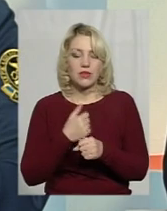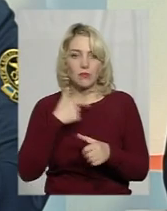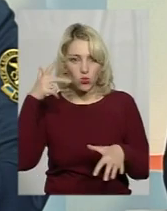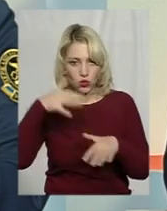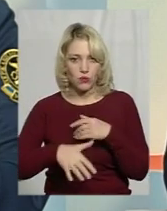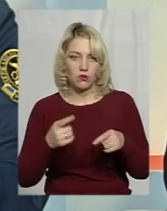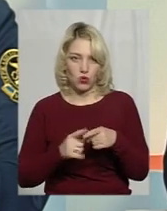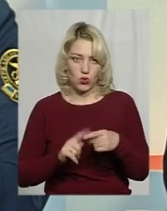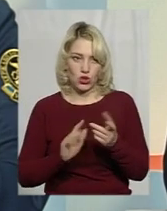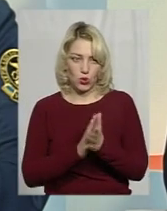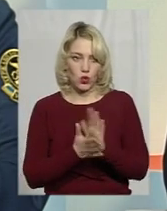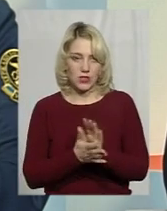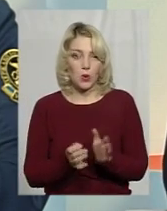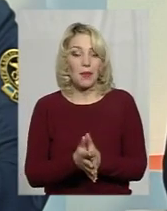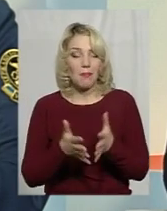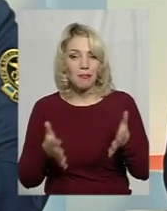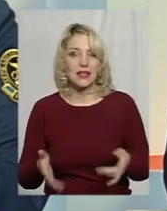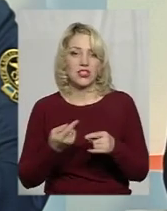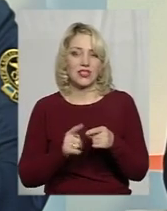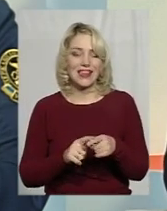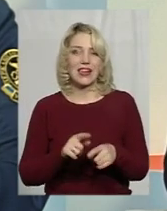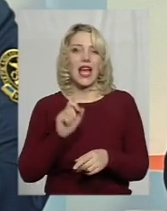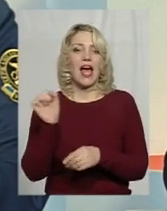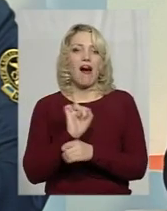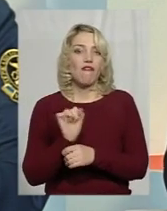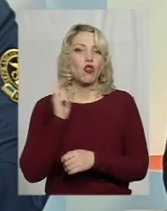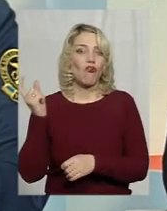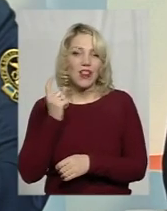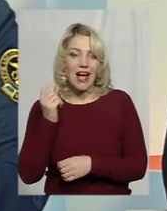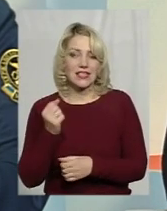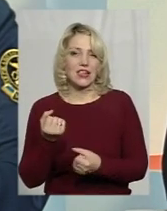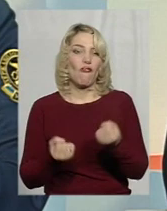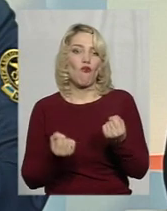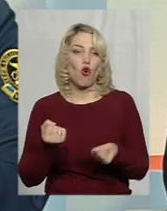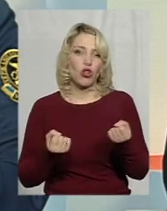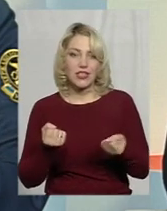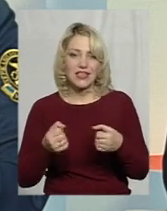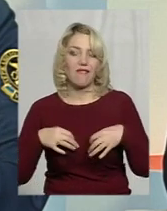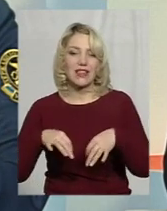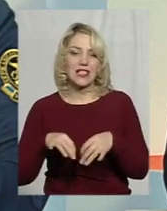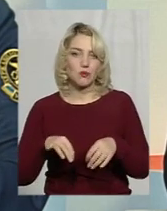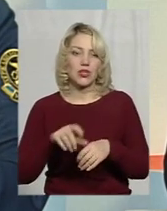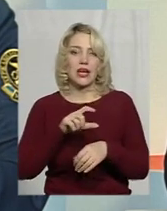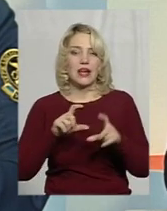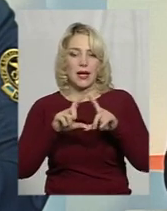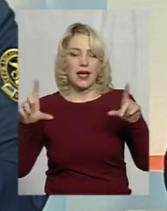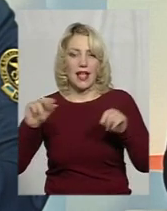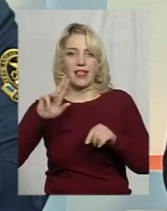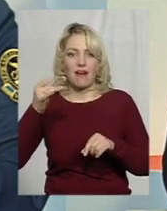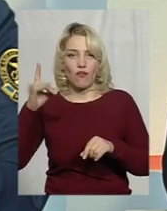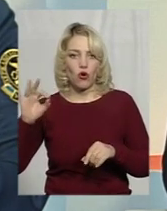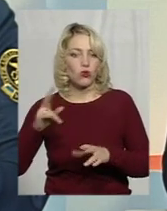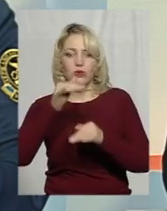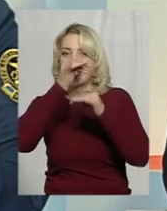і більшість тих автовласників чи водіїв транспортних засобів на євро-номерах, ті, хто не